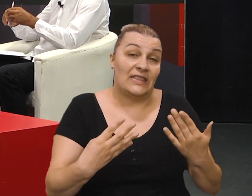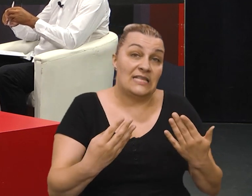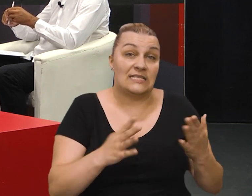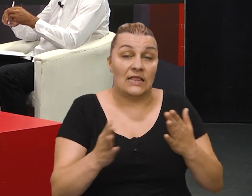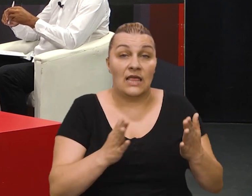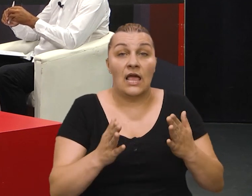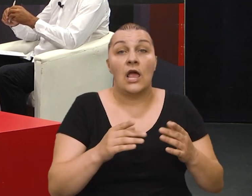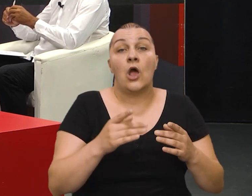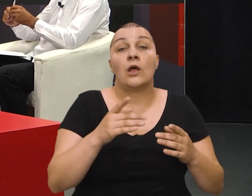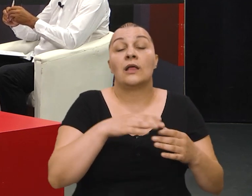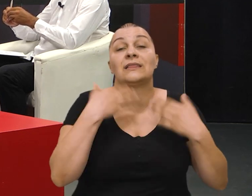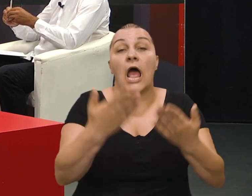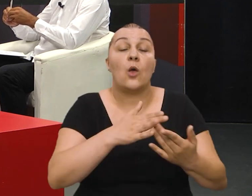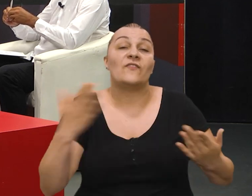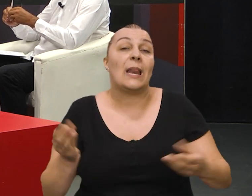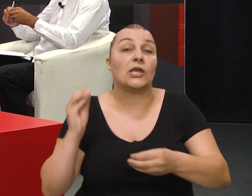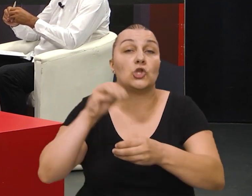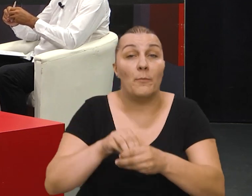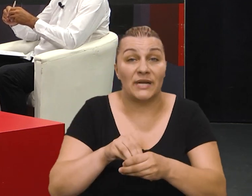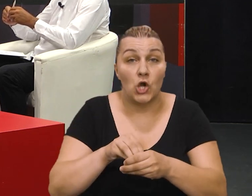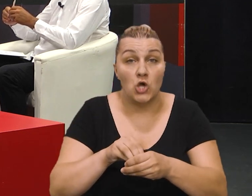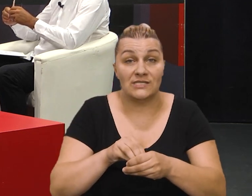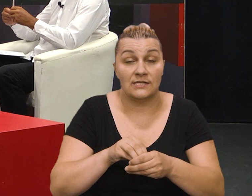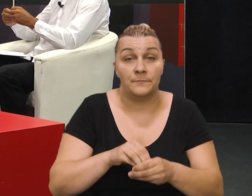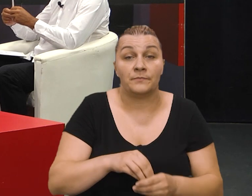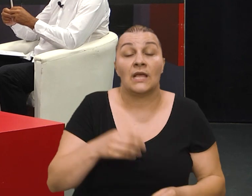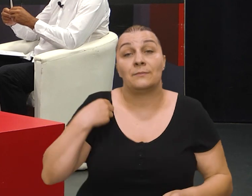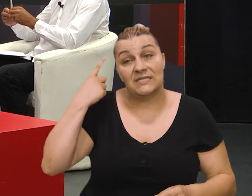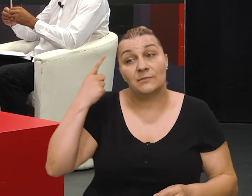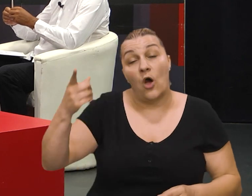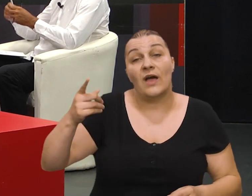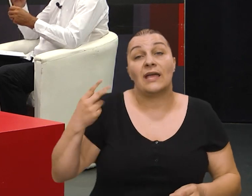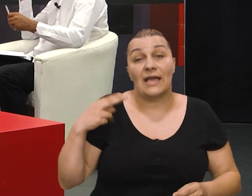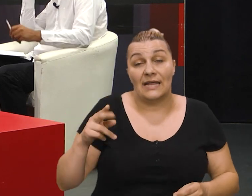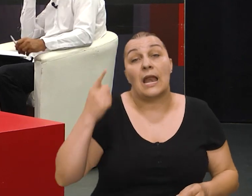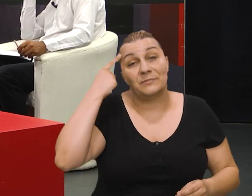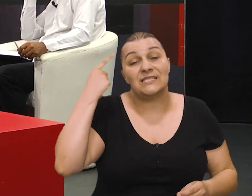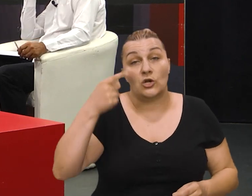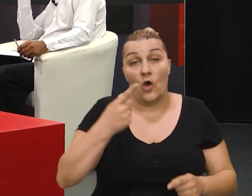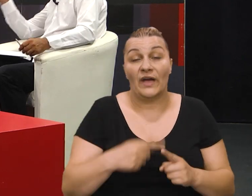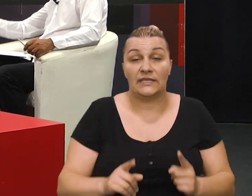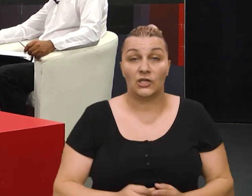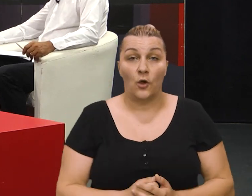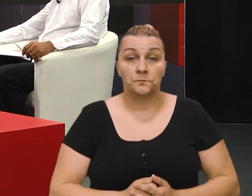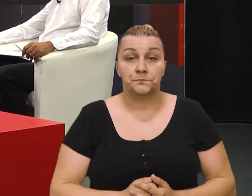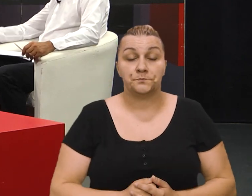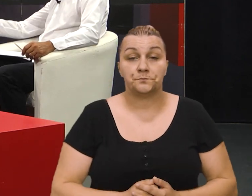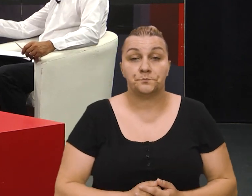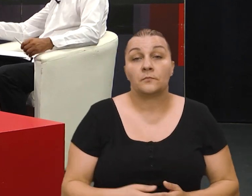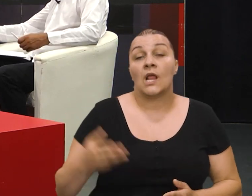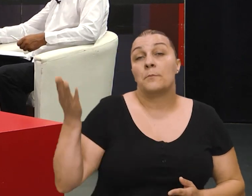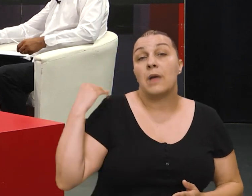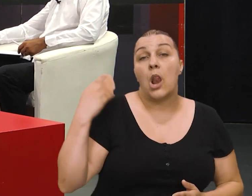koliko je dao doprinose konkretno u mobilizaciji mislim da je General Lukić mislio u tom smislu na taj dio Da